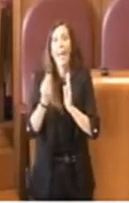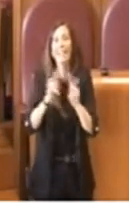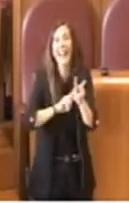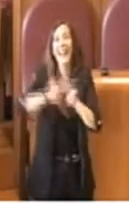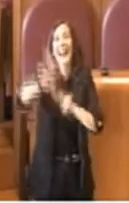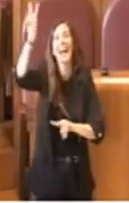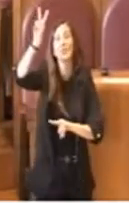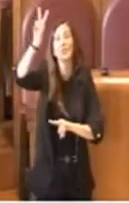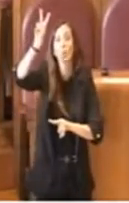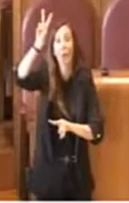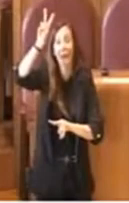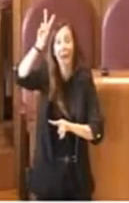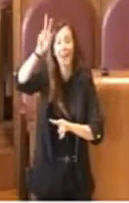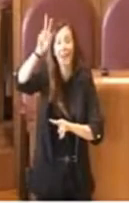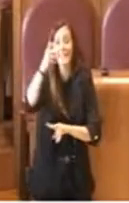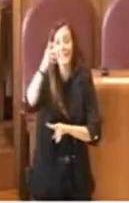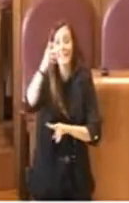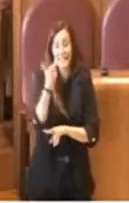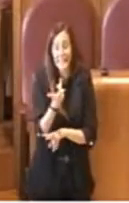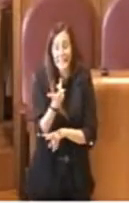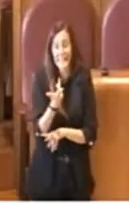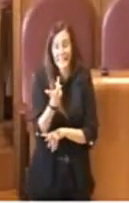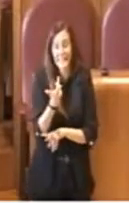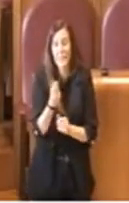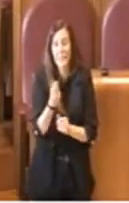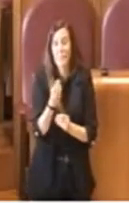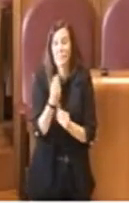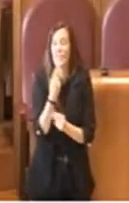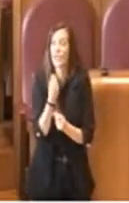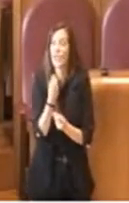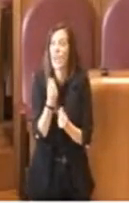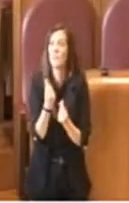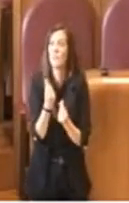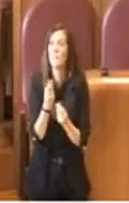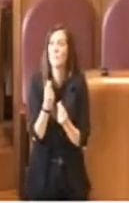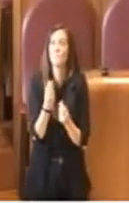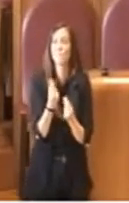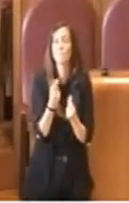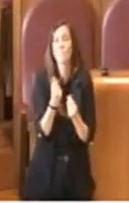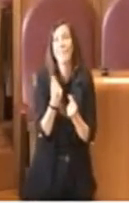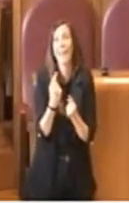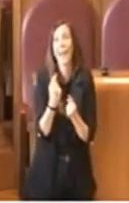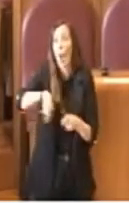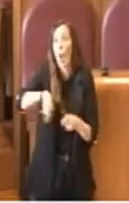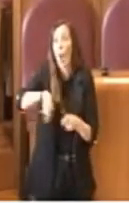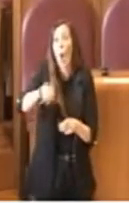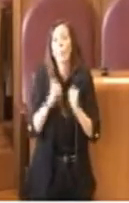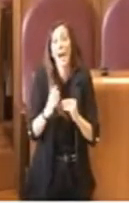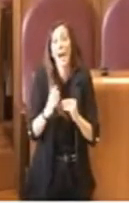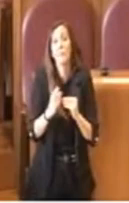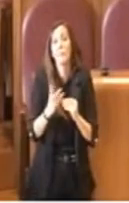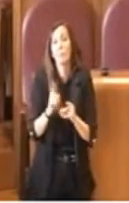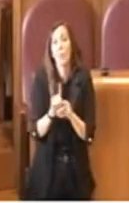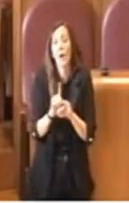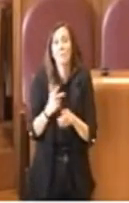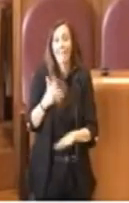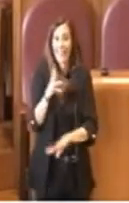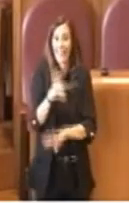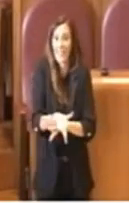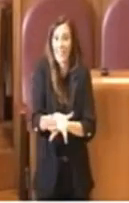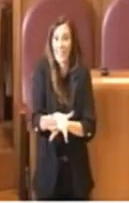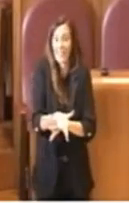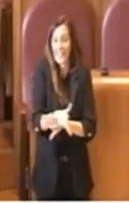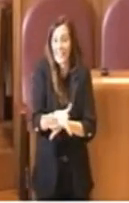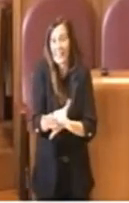possiamo fino ad un certo punto e anzi in